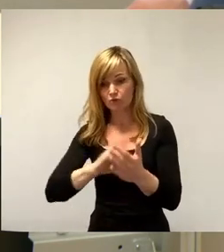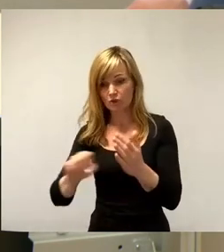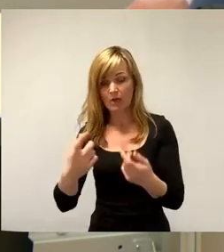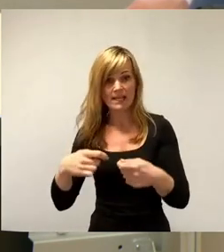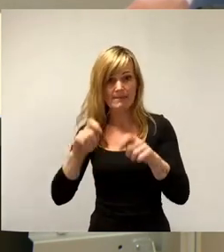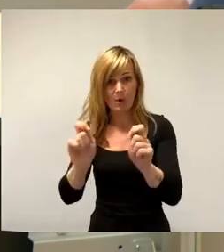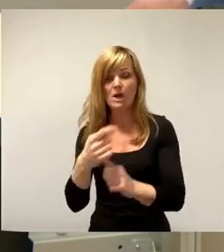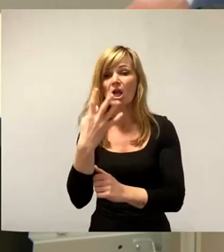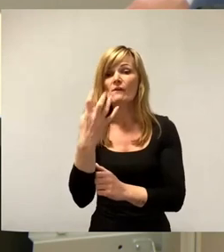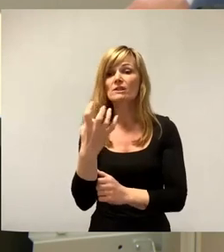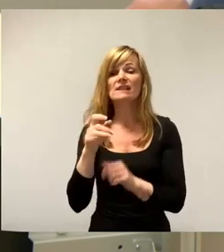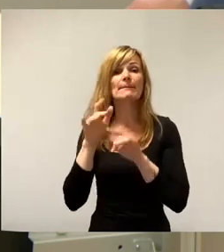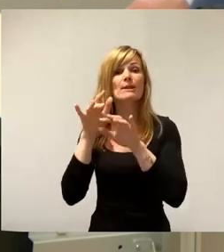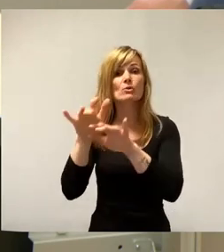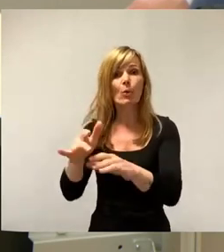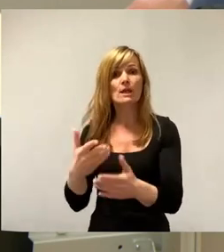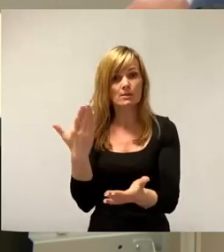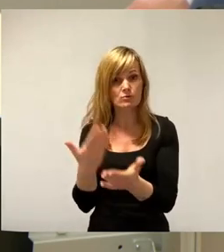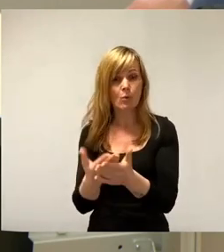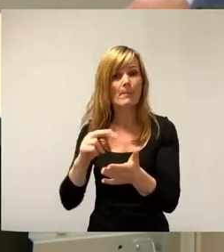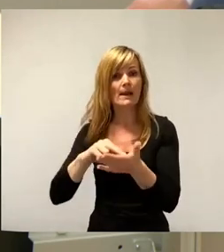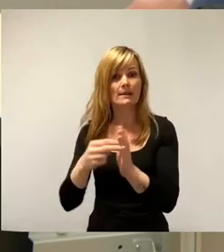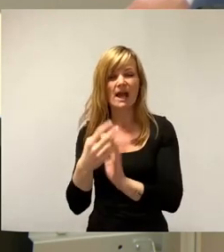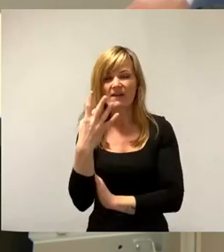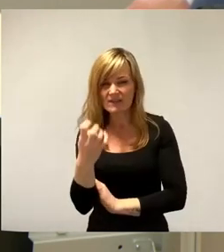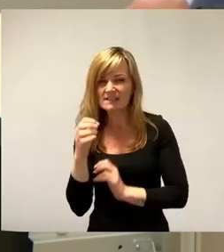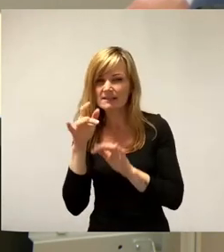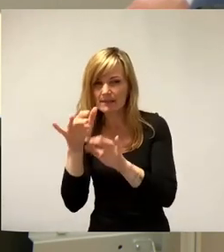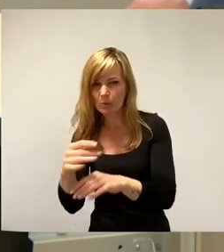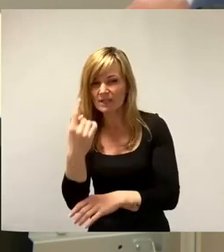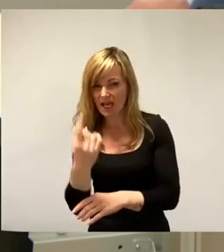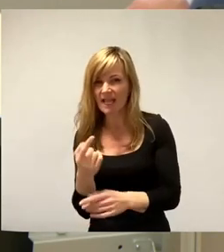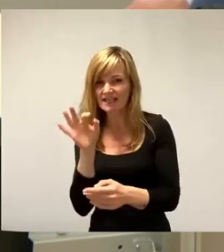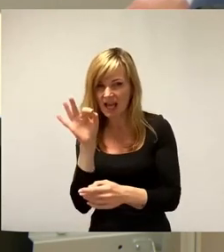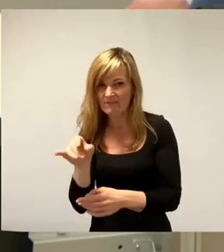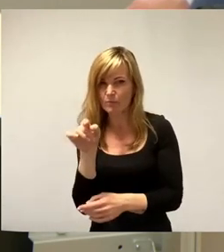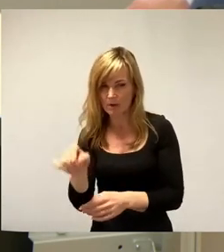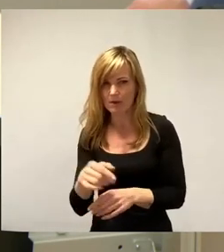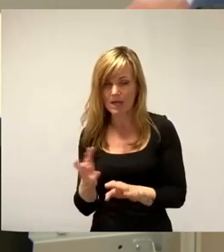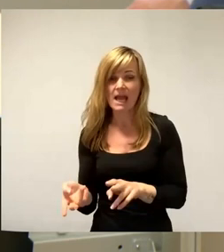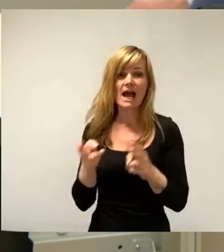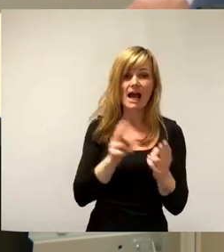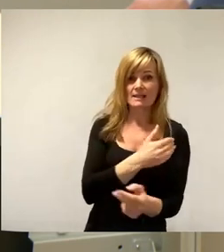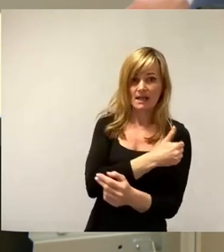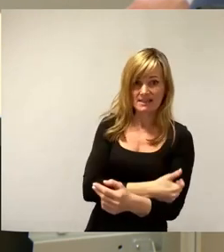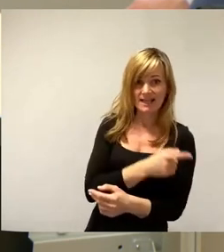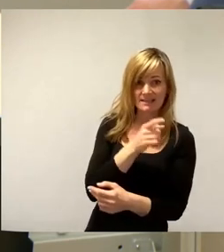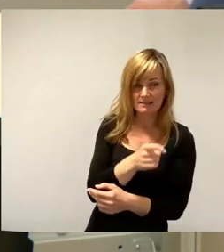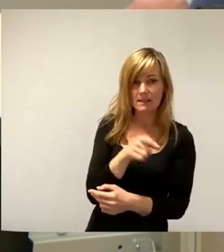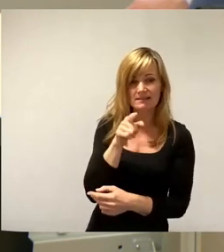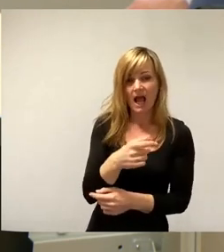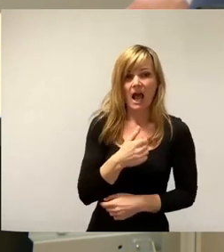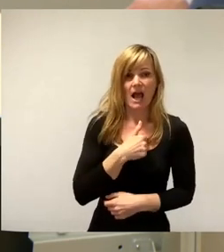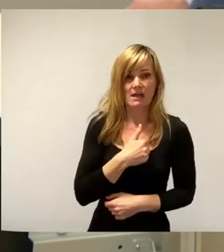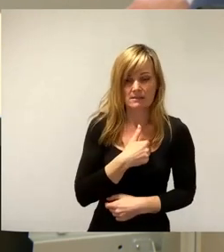sind dafür mal veranschlagt. 40 Millionen alleine dafür. Und andererseits ist dort Angst da, dass